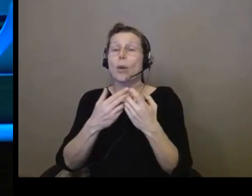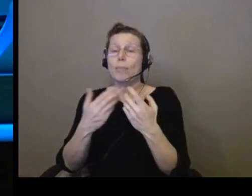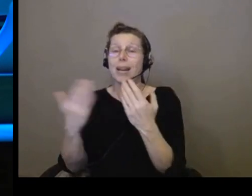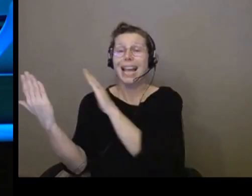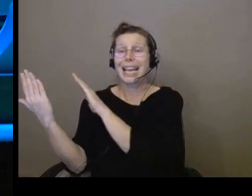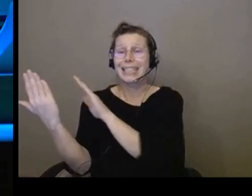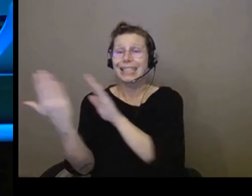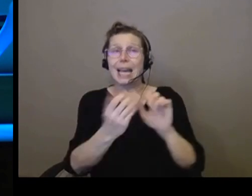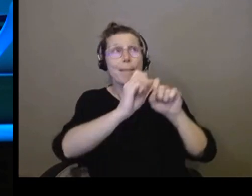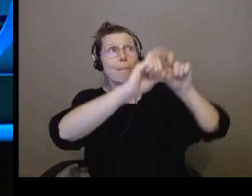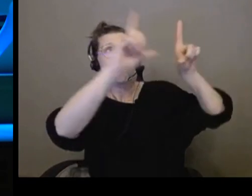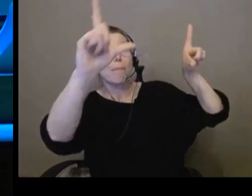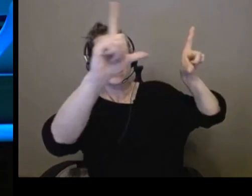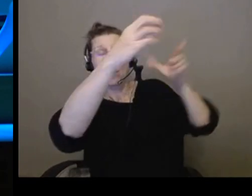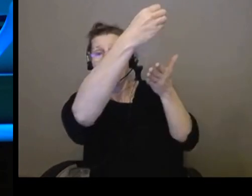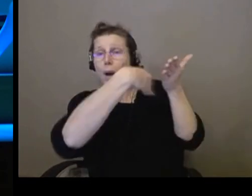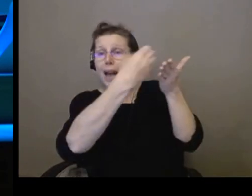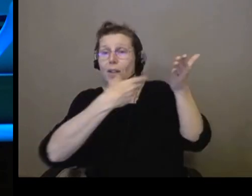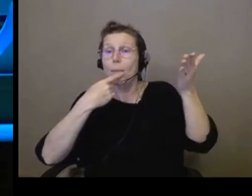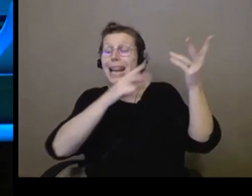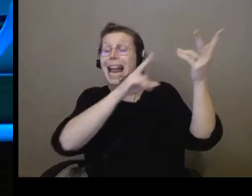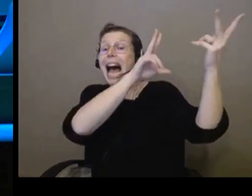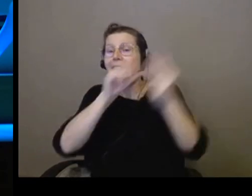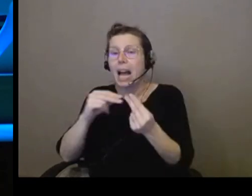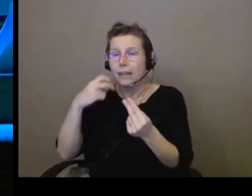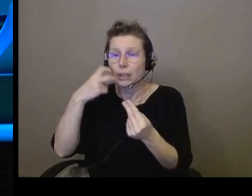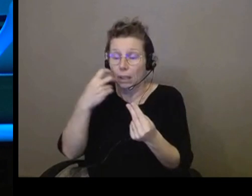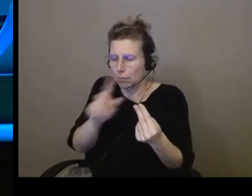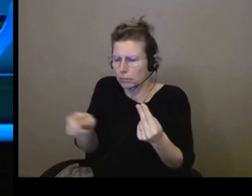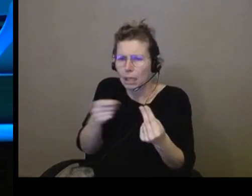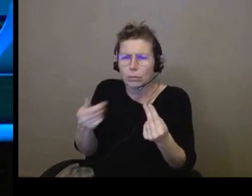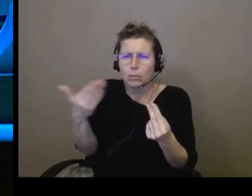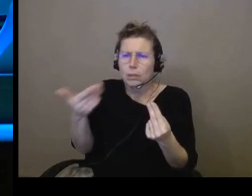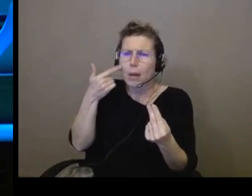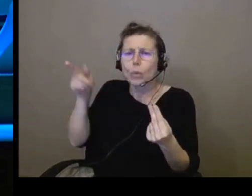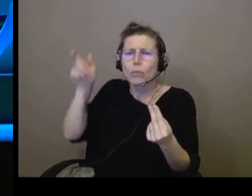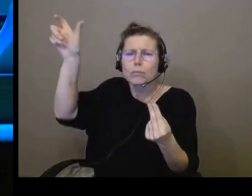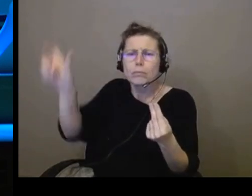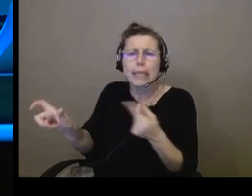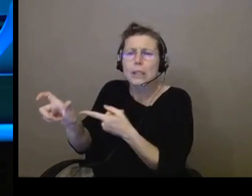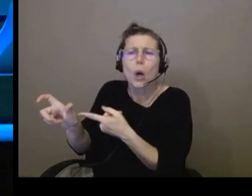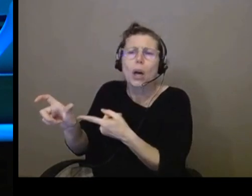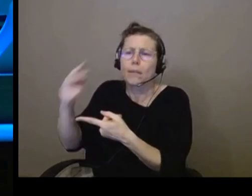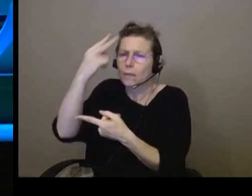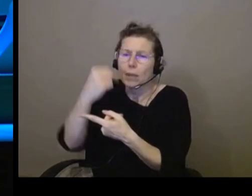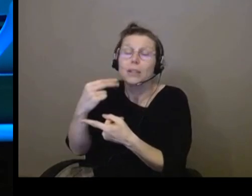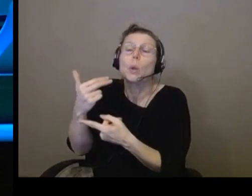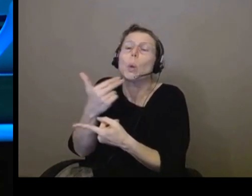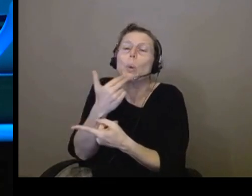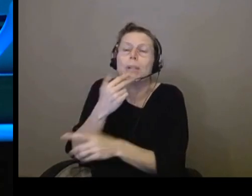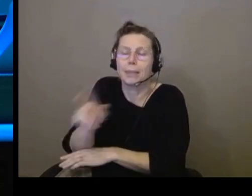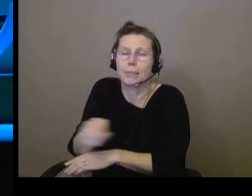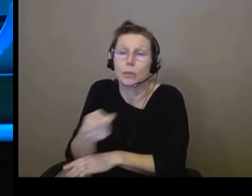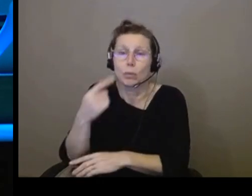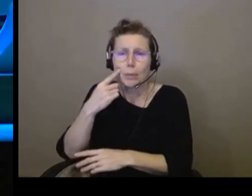futur arrivé du train, bien sûr que c'est utile pour les malvoyants, mais en réalité, c'est utile pour tout un chacun. Quand les stations sont